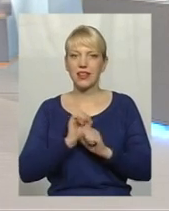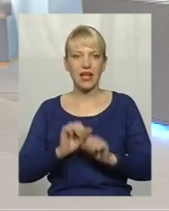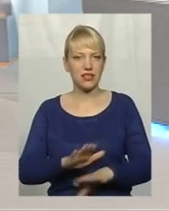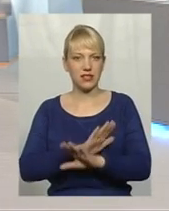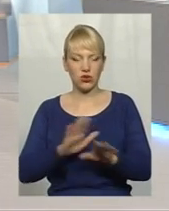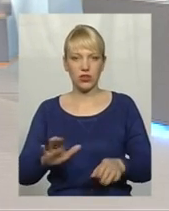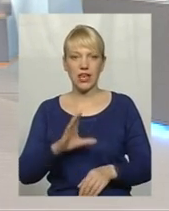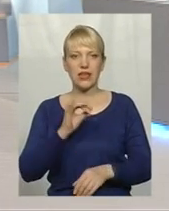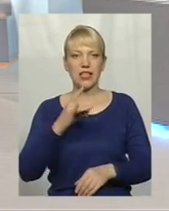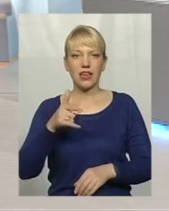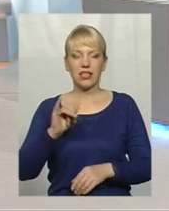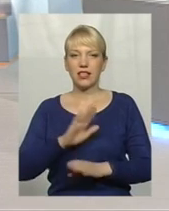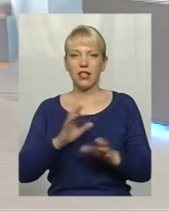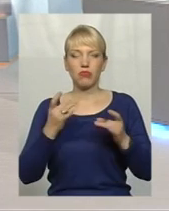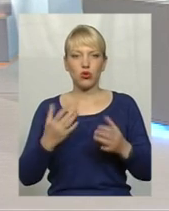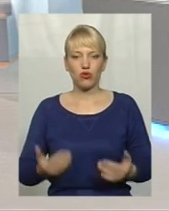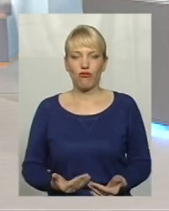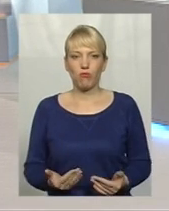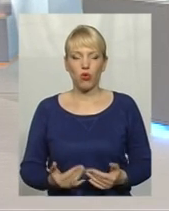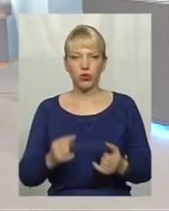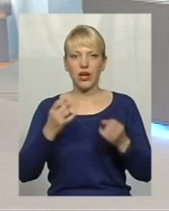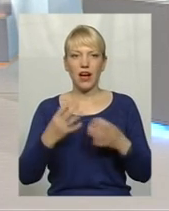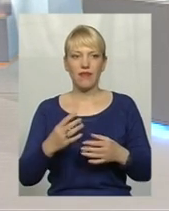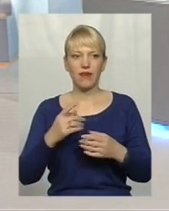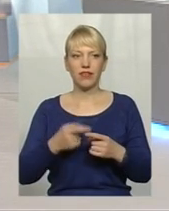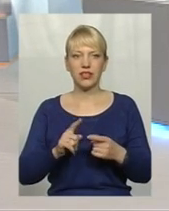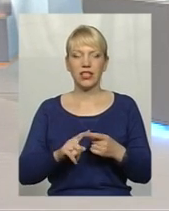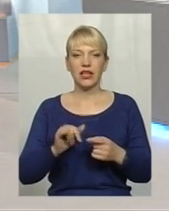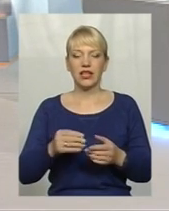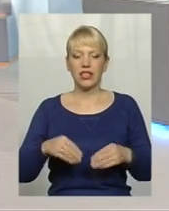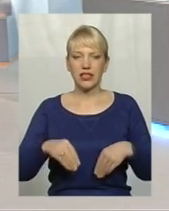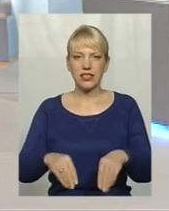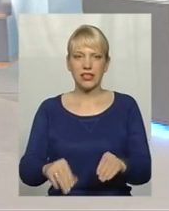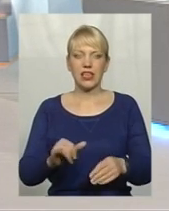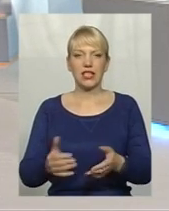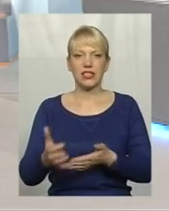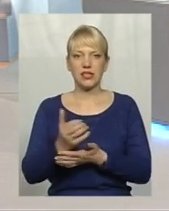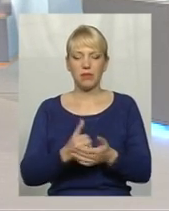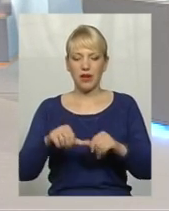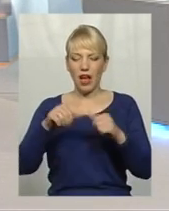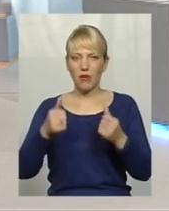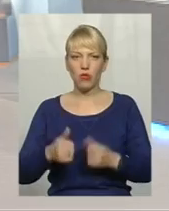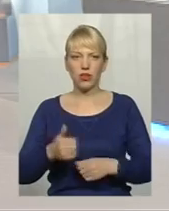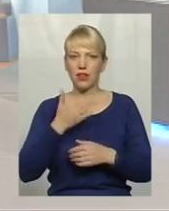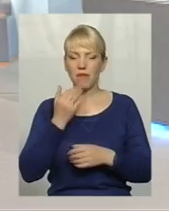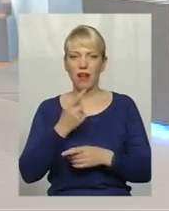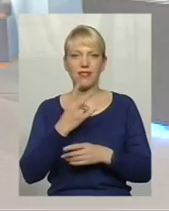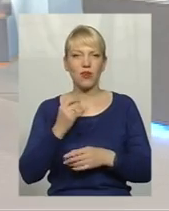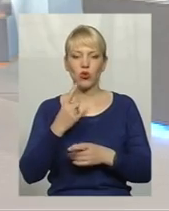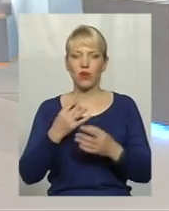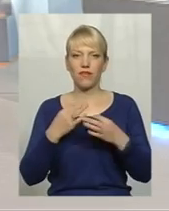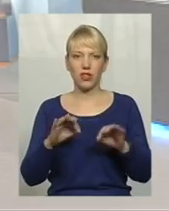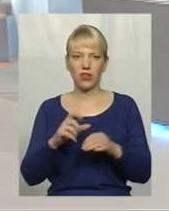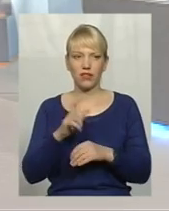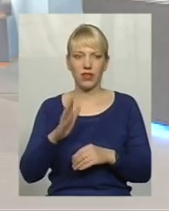в побуті кожен день, він і сіє, він і збирає зараз буряки, немає хвилинки вільної, він доглядає